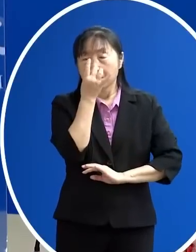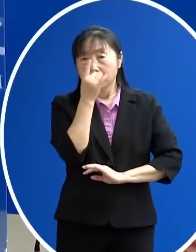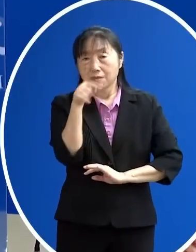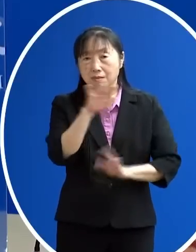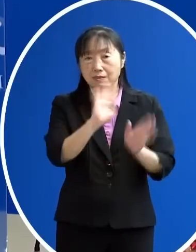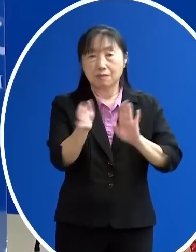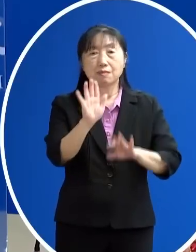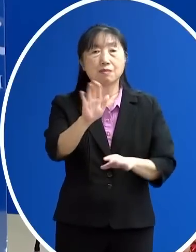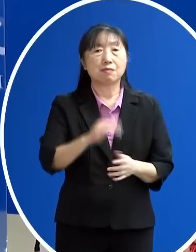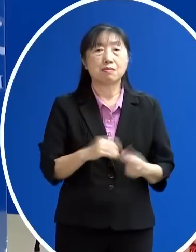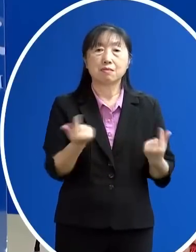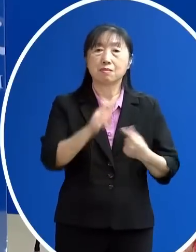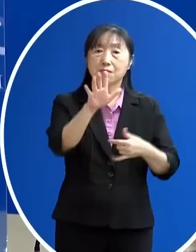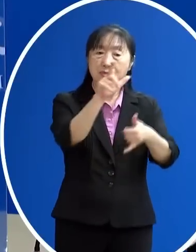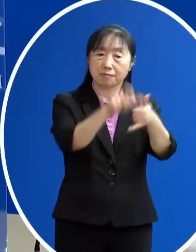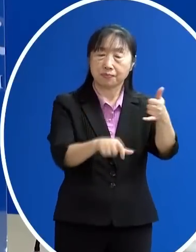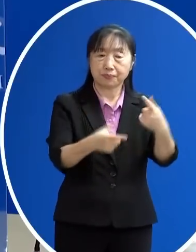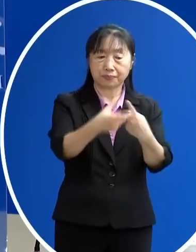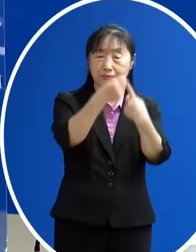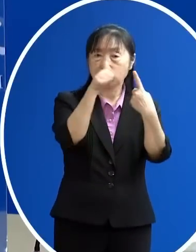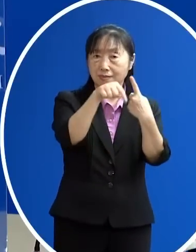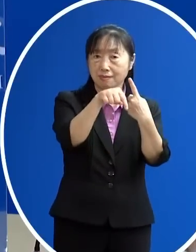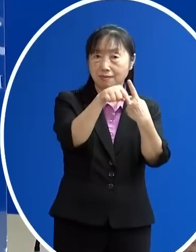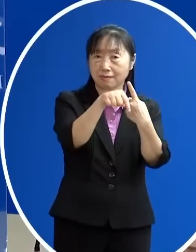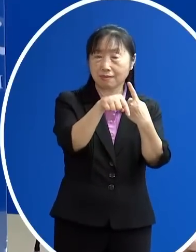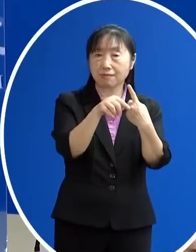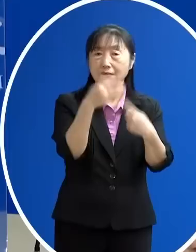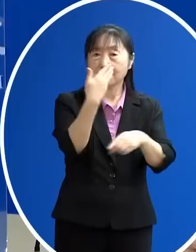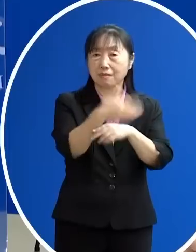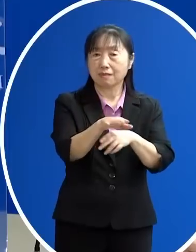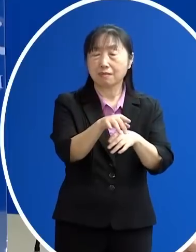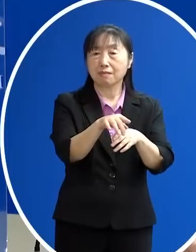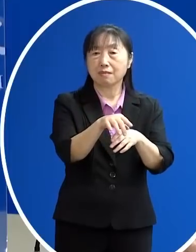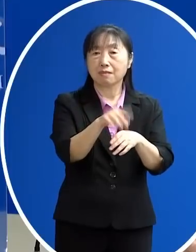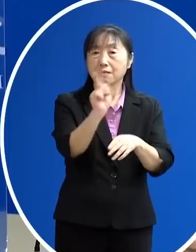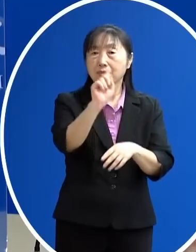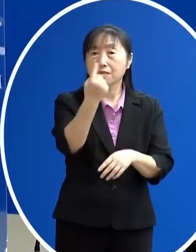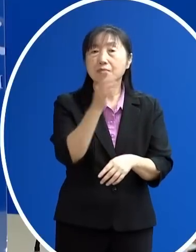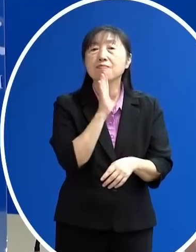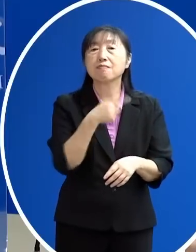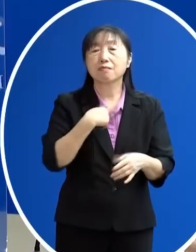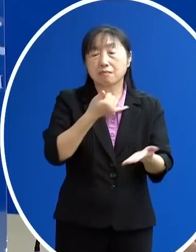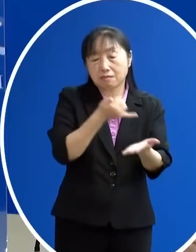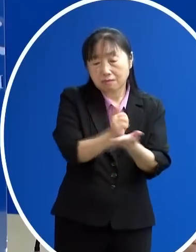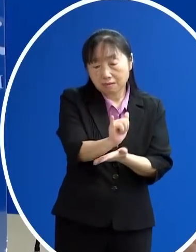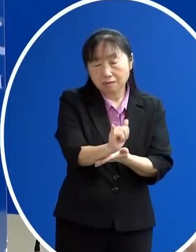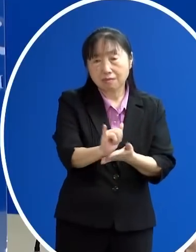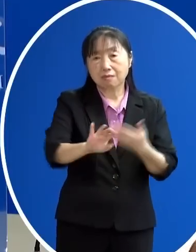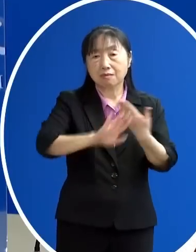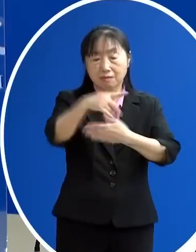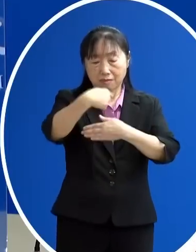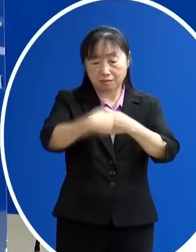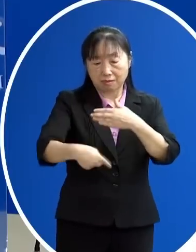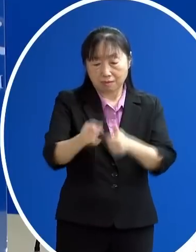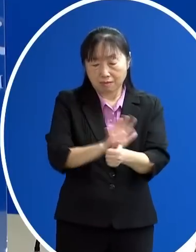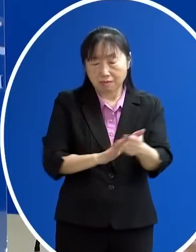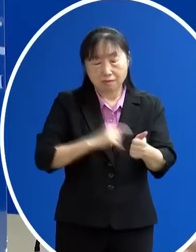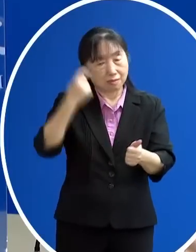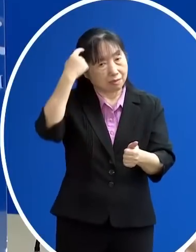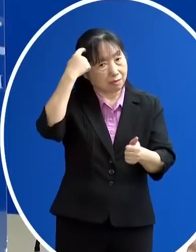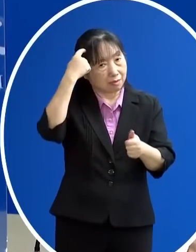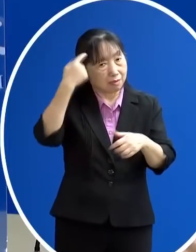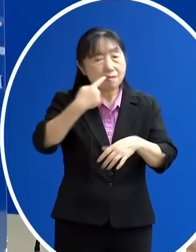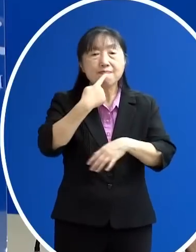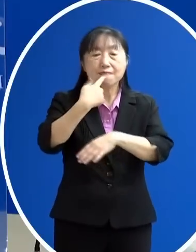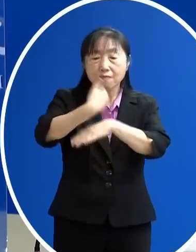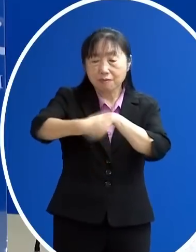過也有一些個案 像我們的第一位 那其實死亡的主因是這個跌倒腦外傷 引起的這個硬腦磨下